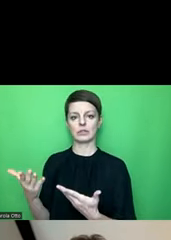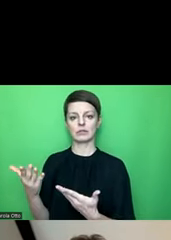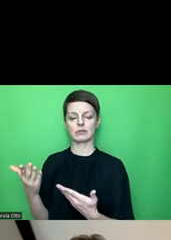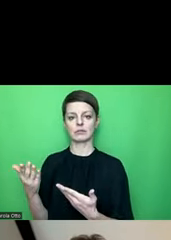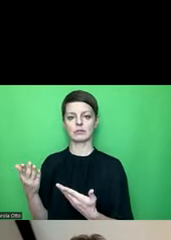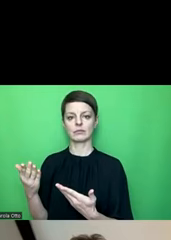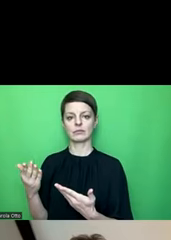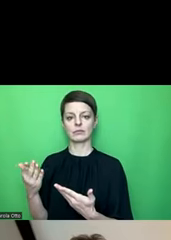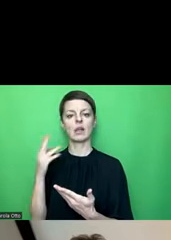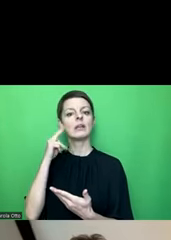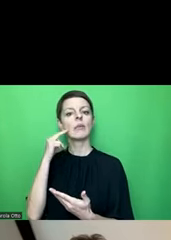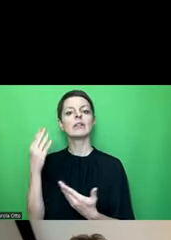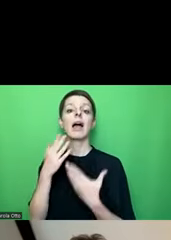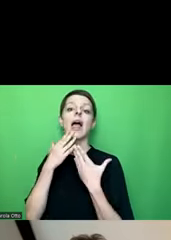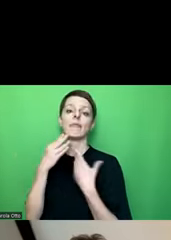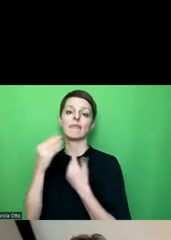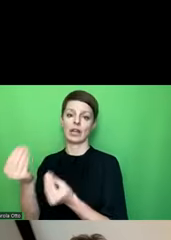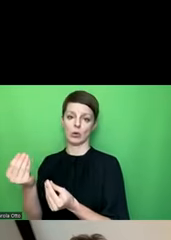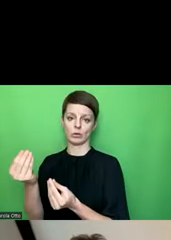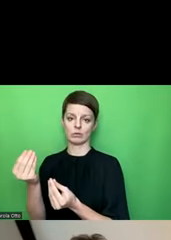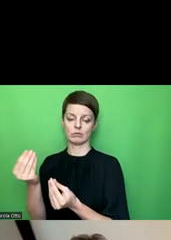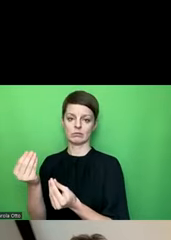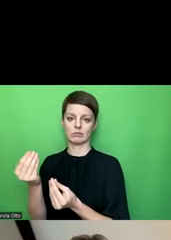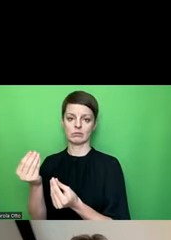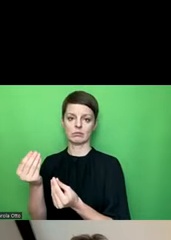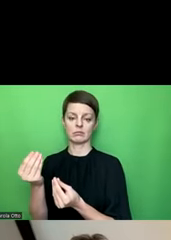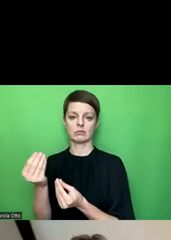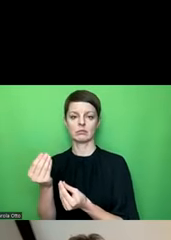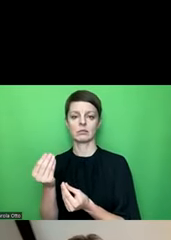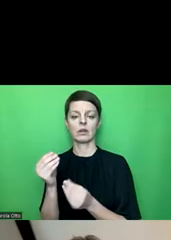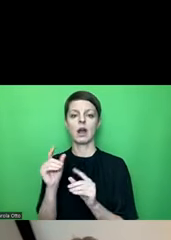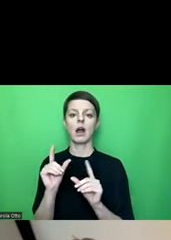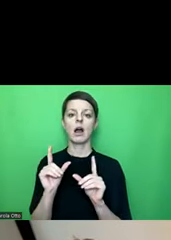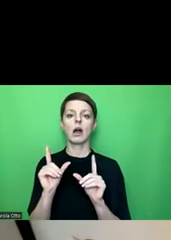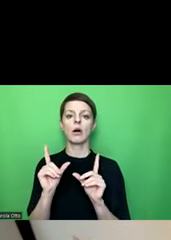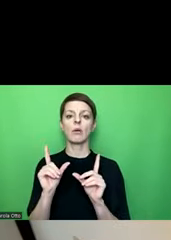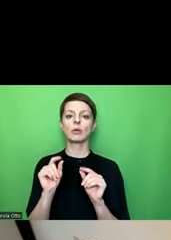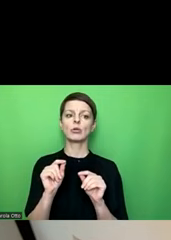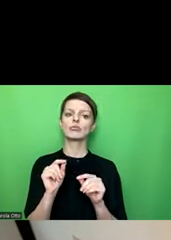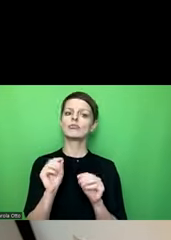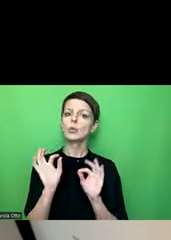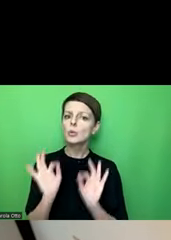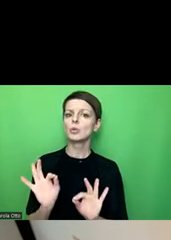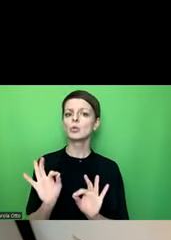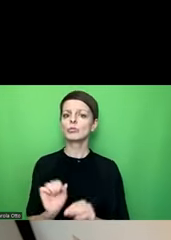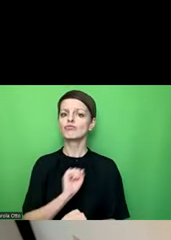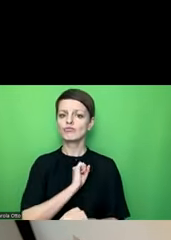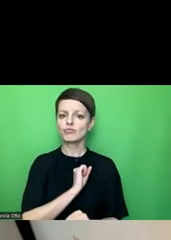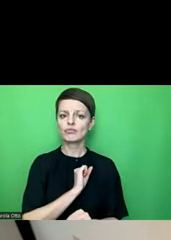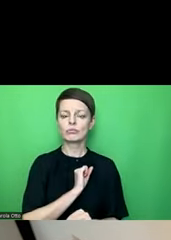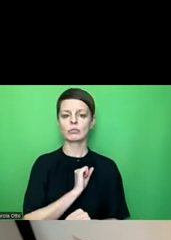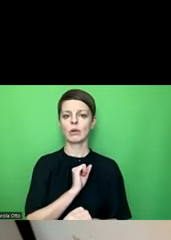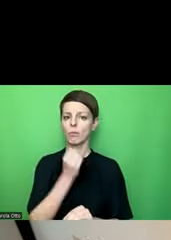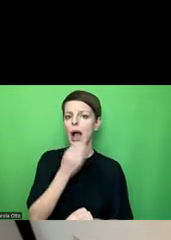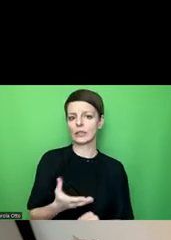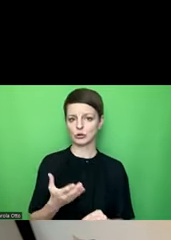da heißt es einfach Empfehlungen. Das sind dann Dinge, die sind nützlich und gut und die finden Sie sicher auch in